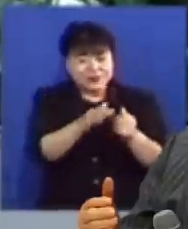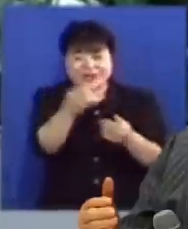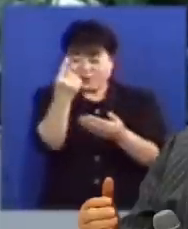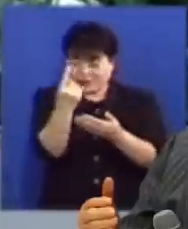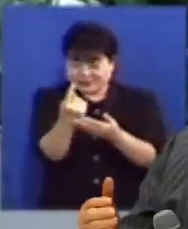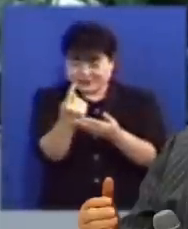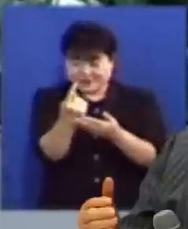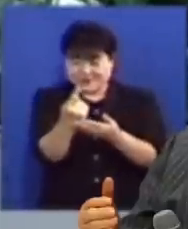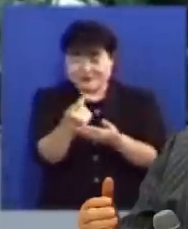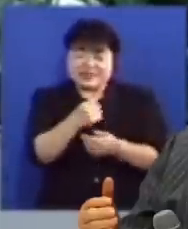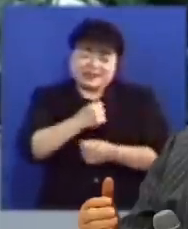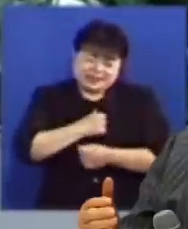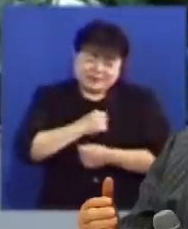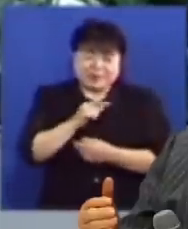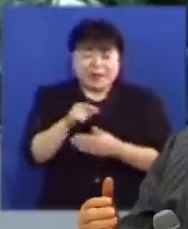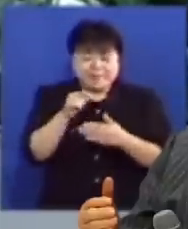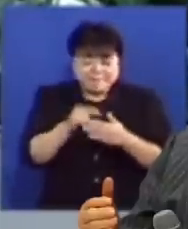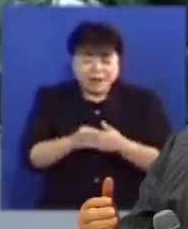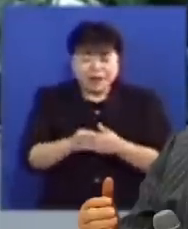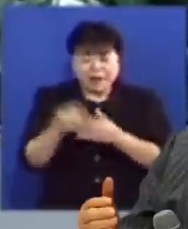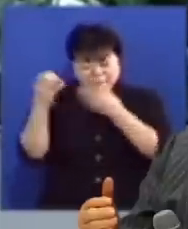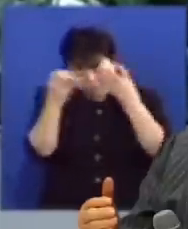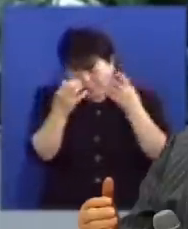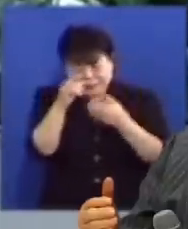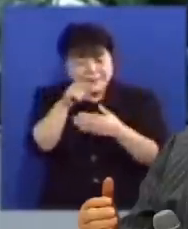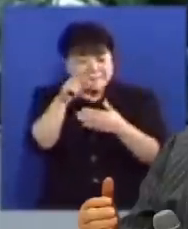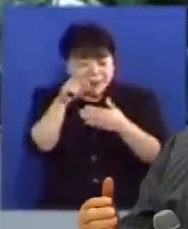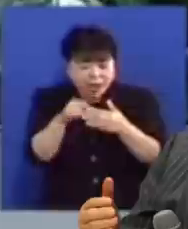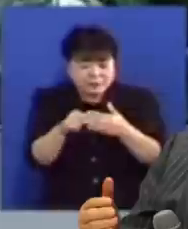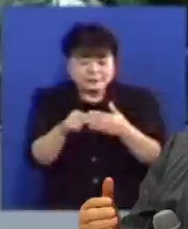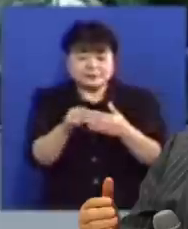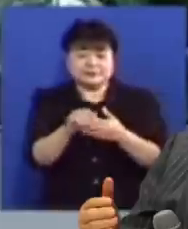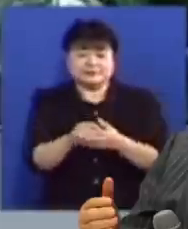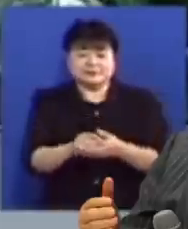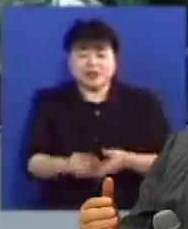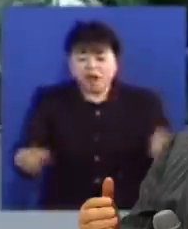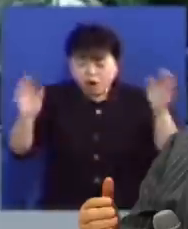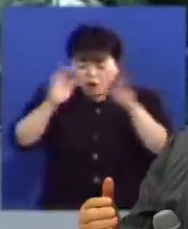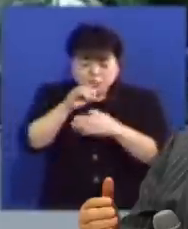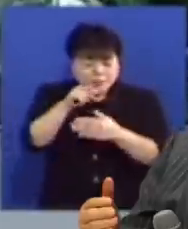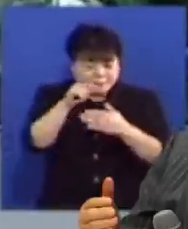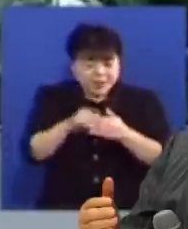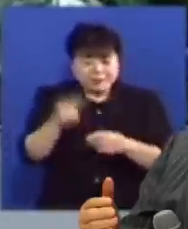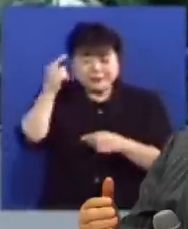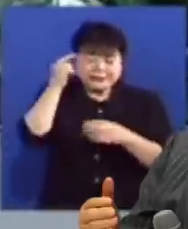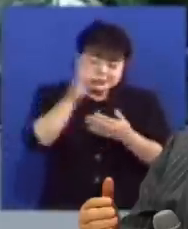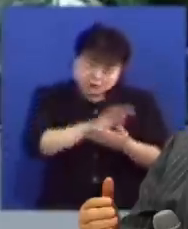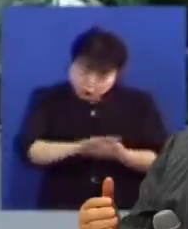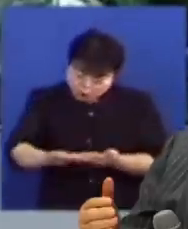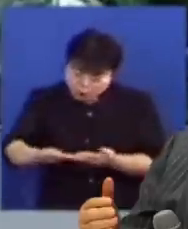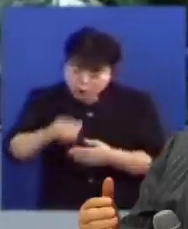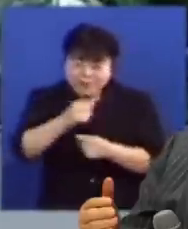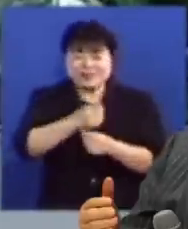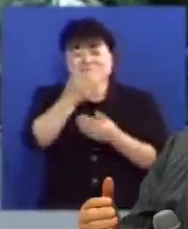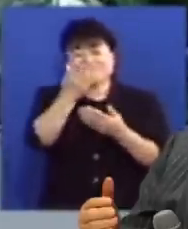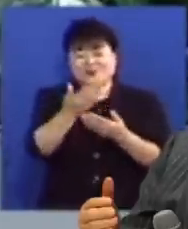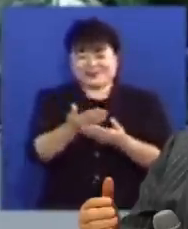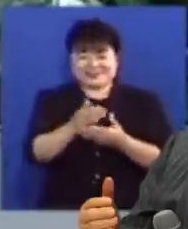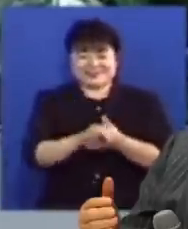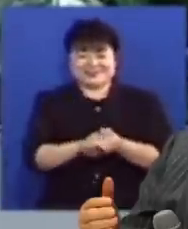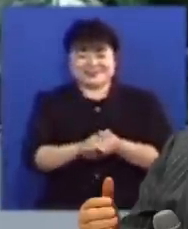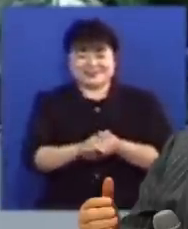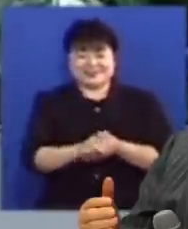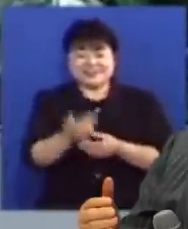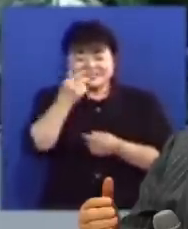우리의 답답한 마음 복잡한 마음 어두운 마음을 시원하게 만들어 주시는 역할을 하기 때문에